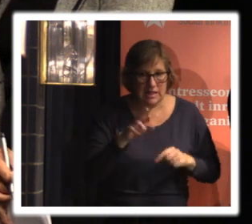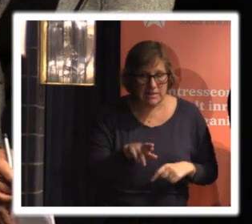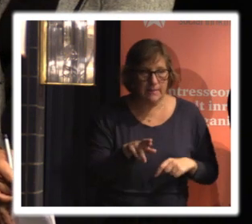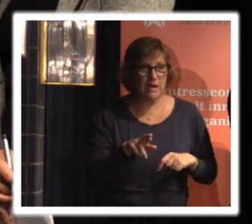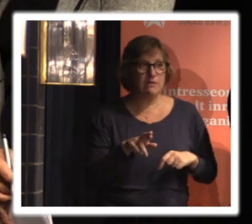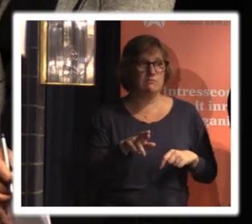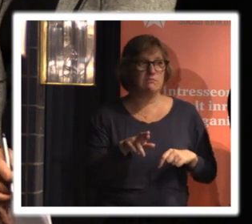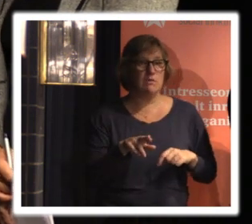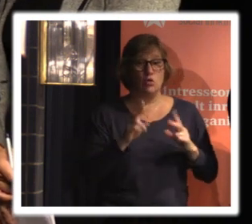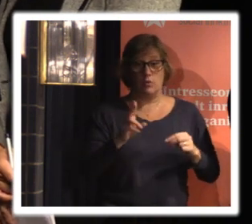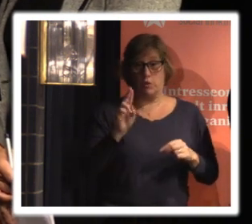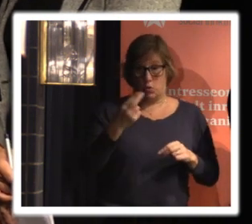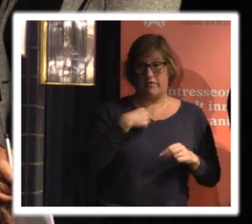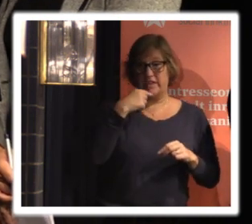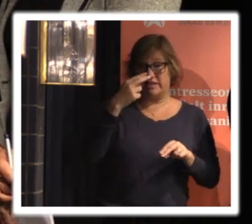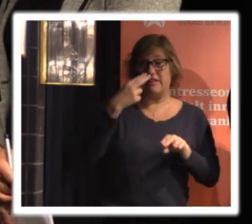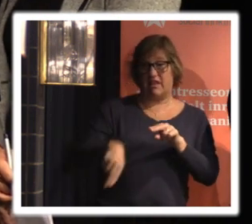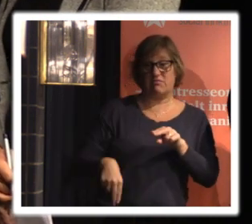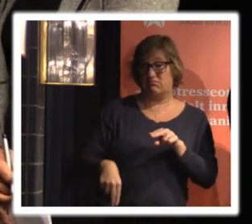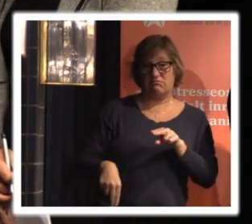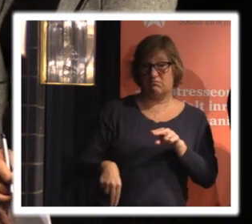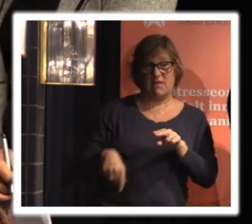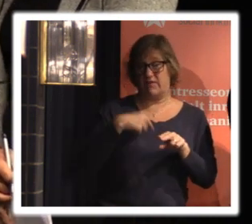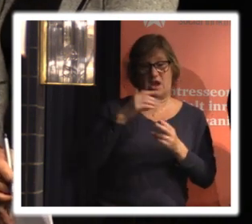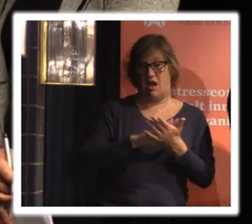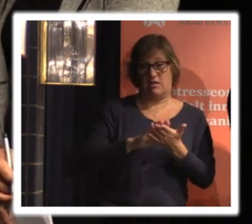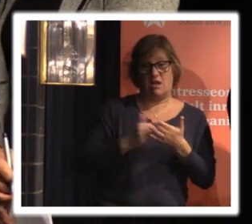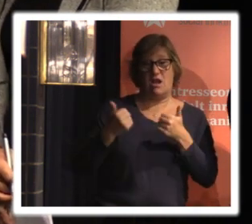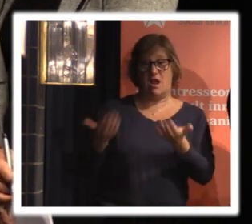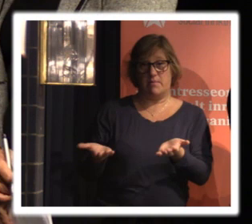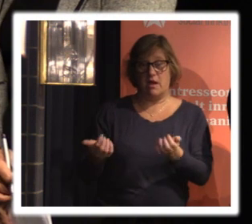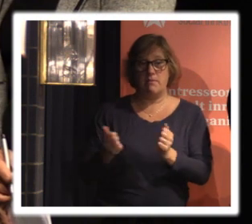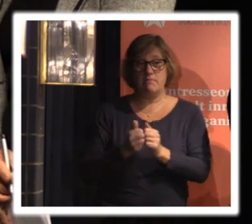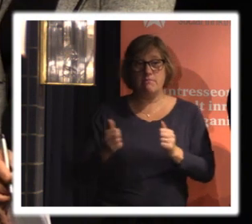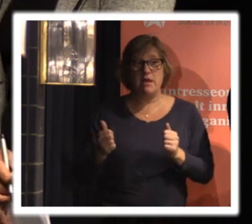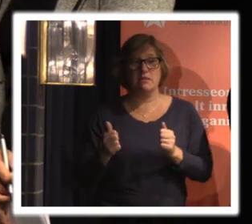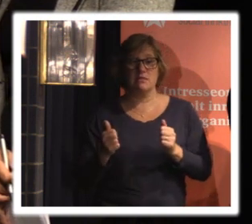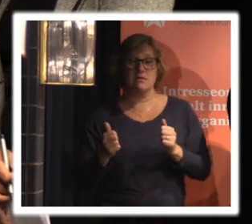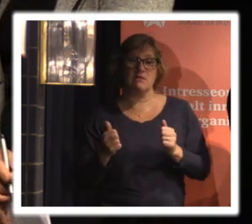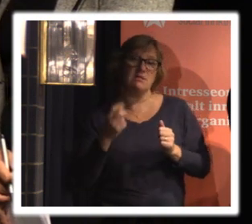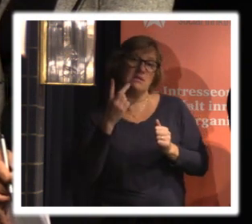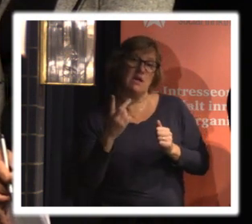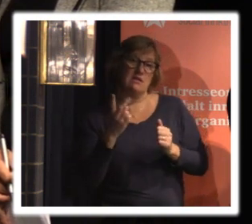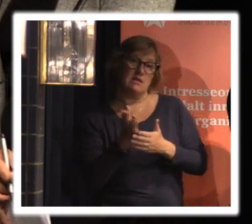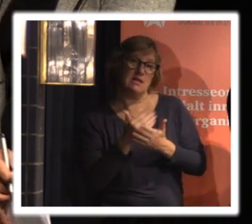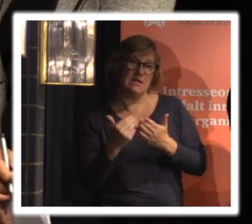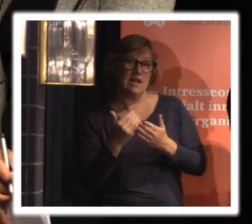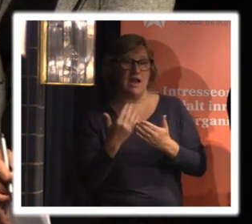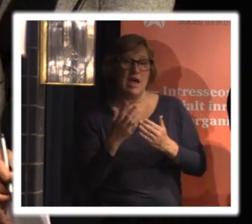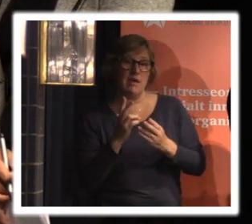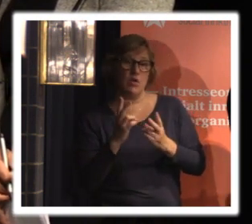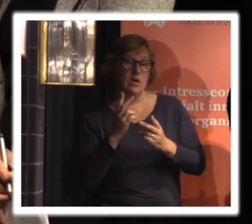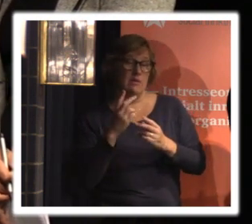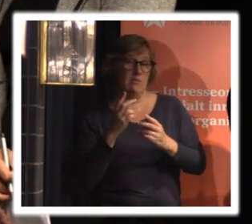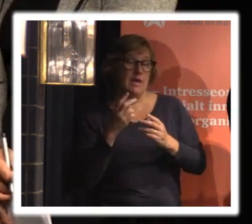och där som det är nu så säger vi nej till det där rakt av men den andra delen som faktiskt ganska intressant över tid just när det gäller